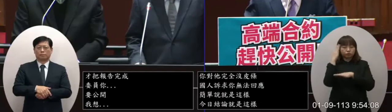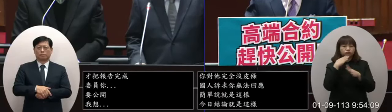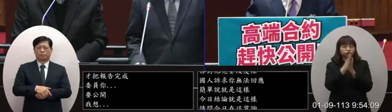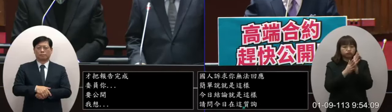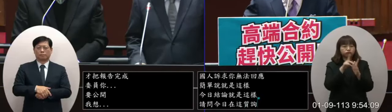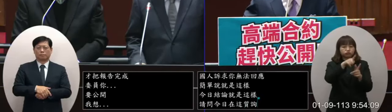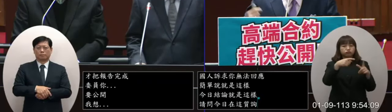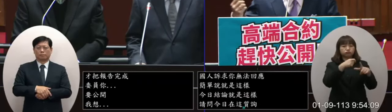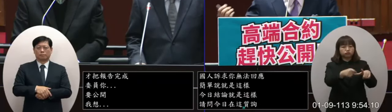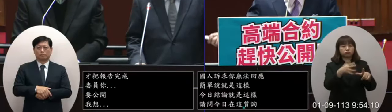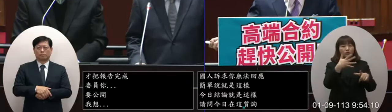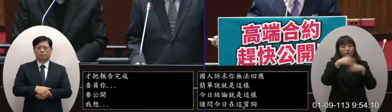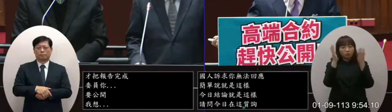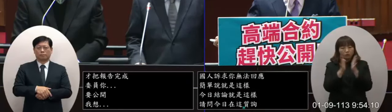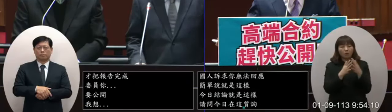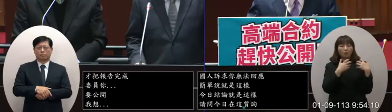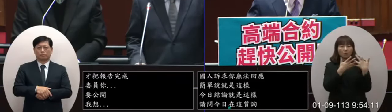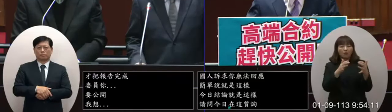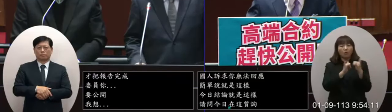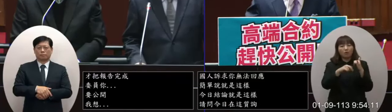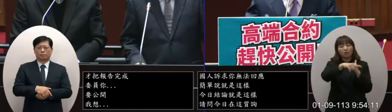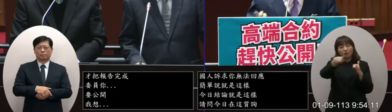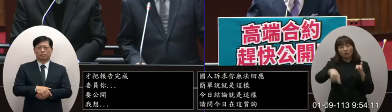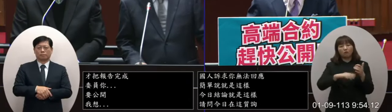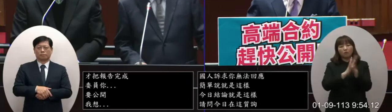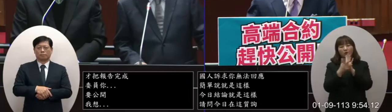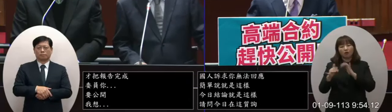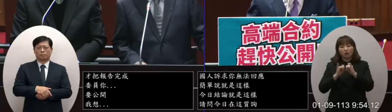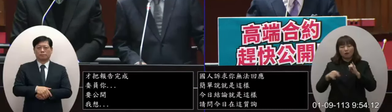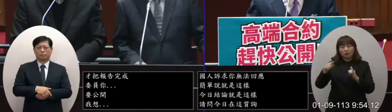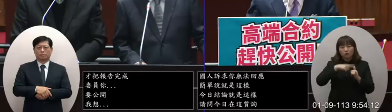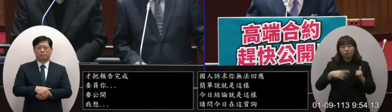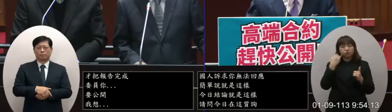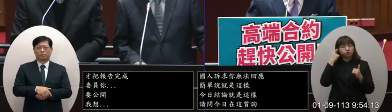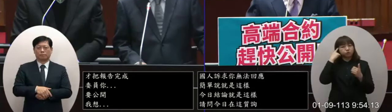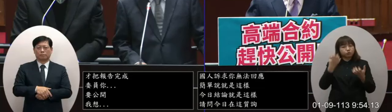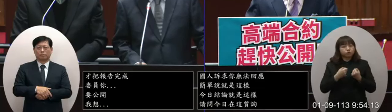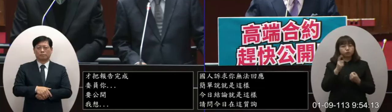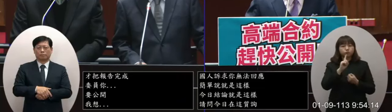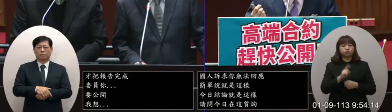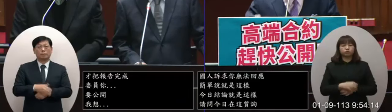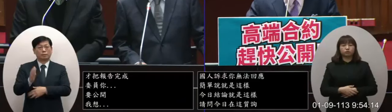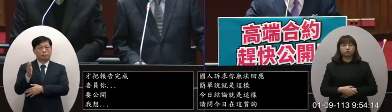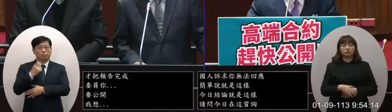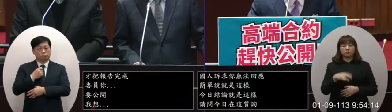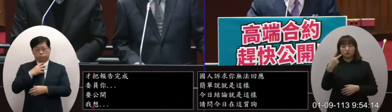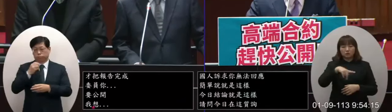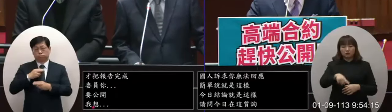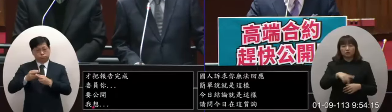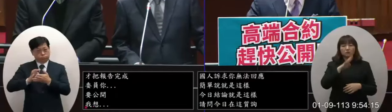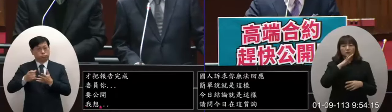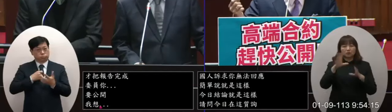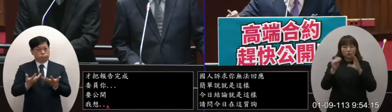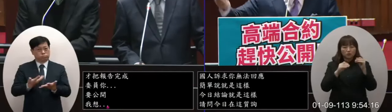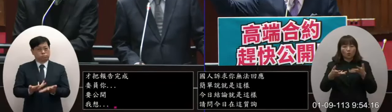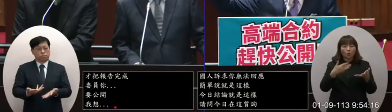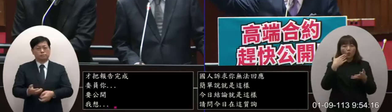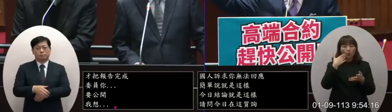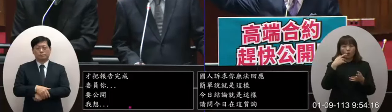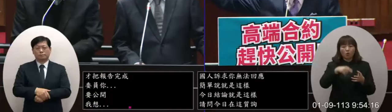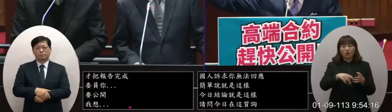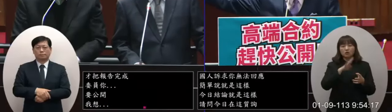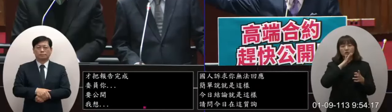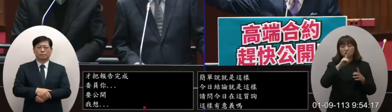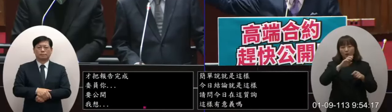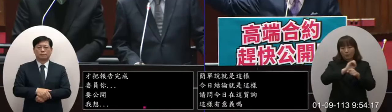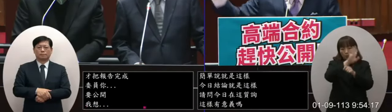的那如果你什麼事情都要推給民間那這樣子國人能夠接受嗎那政府需要講而且這個相關的資訊如果說